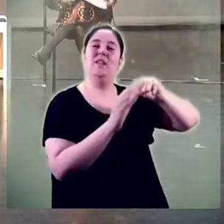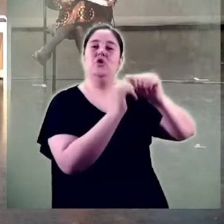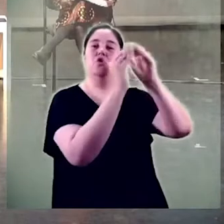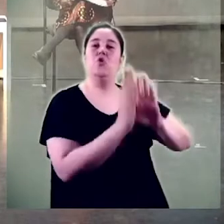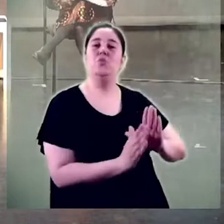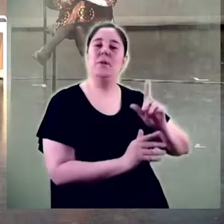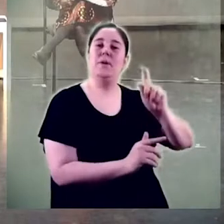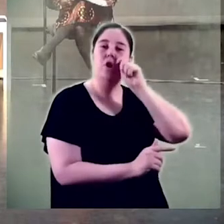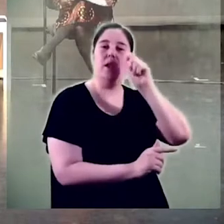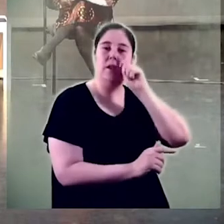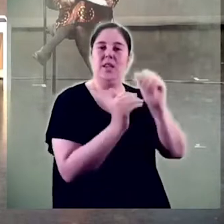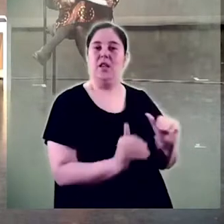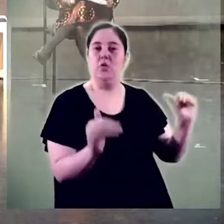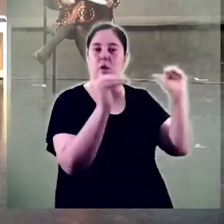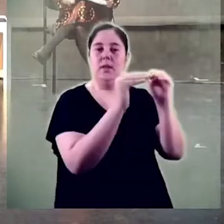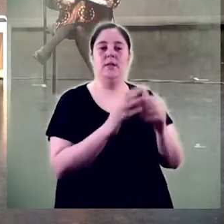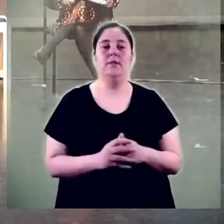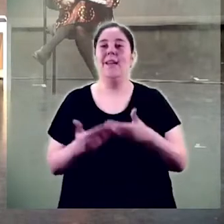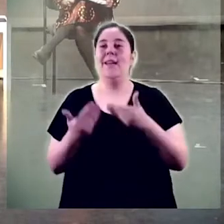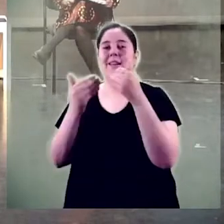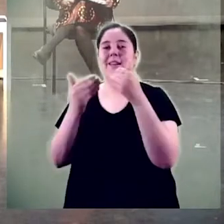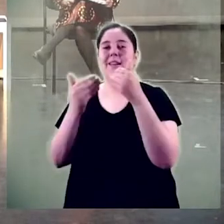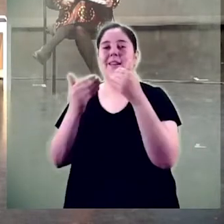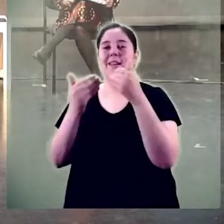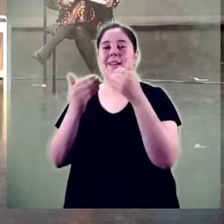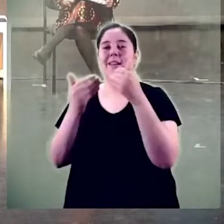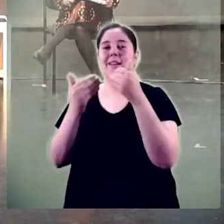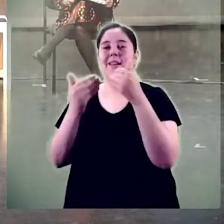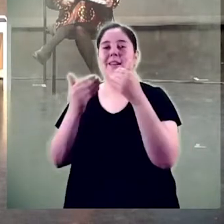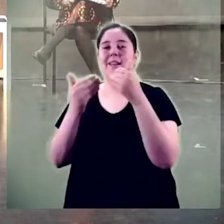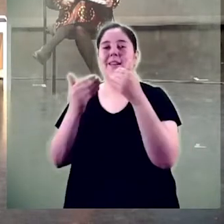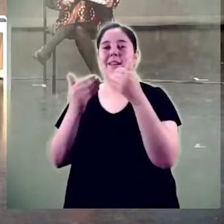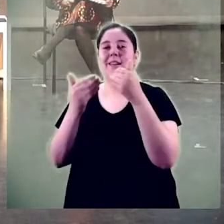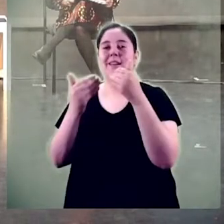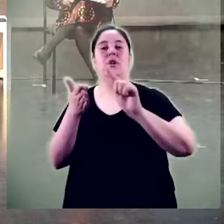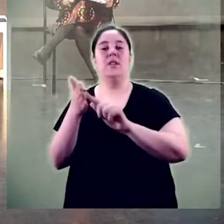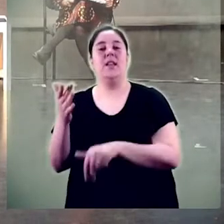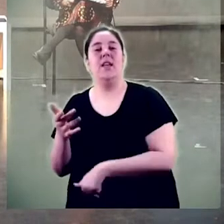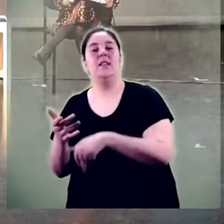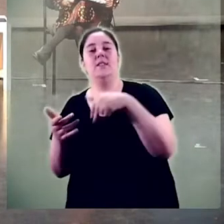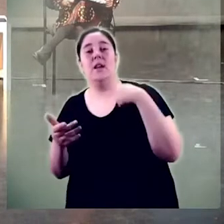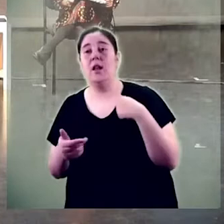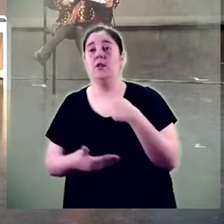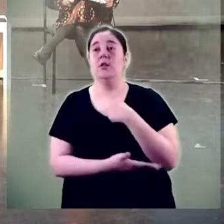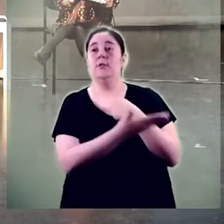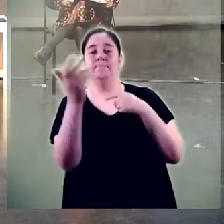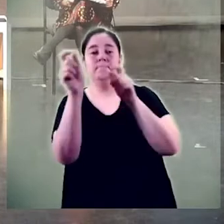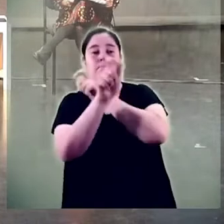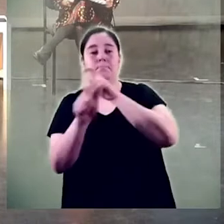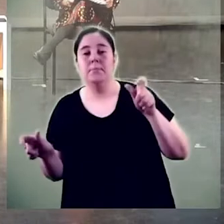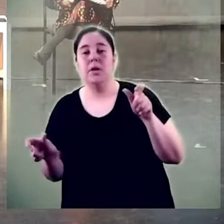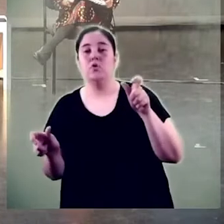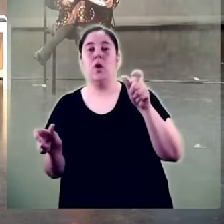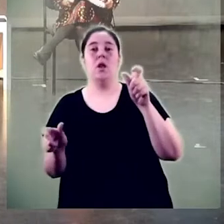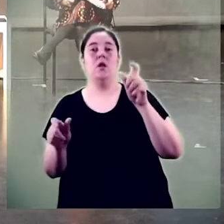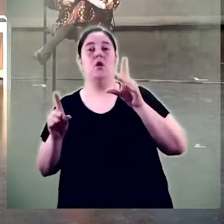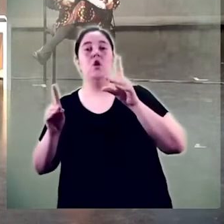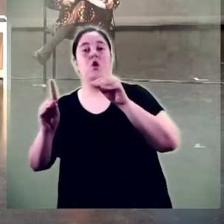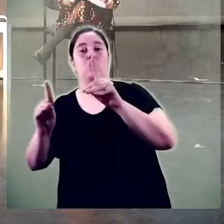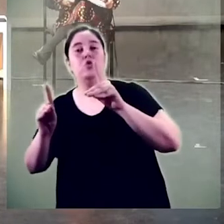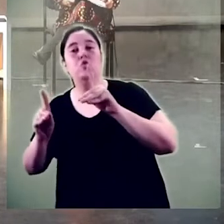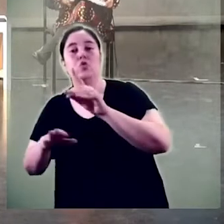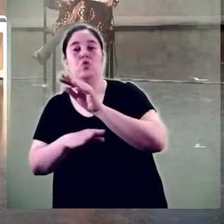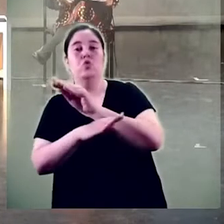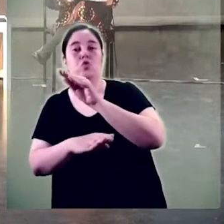gràcies. Bon dia, rector, secretària general, equip de govern, personal docent i investigador, personal d'administració i